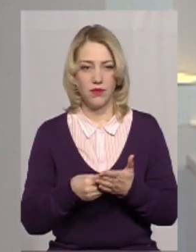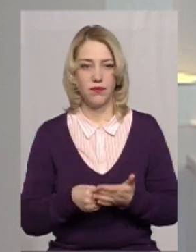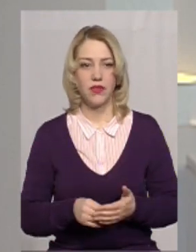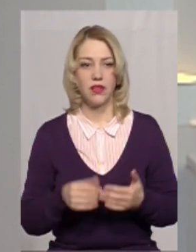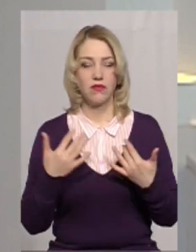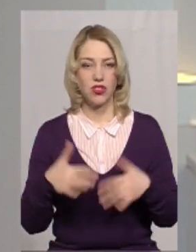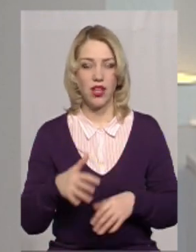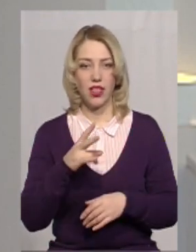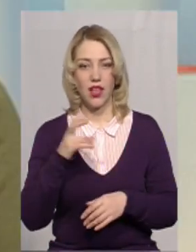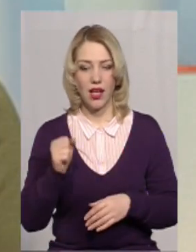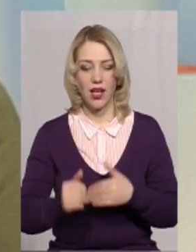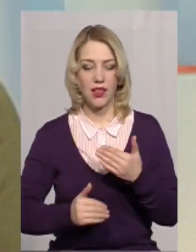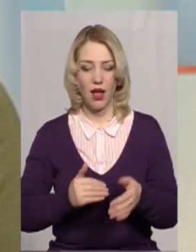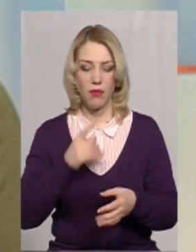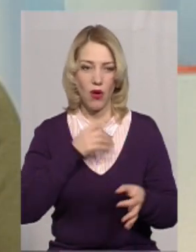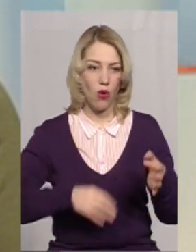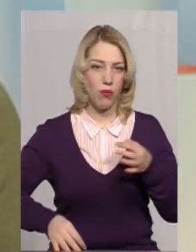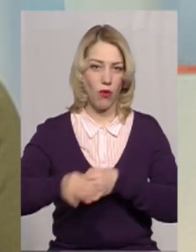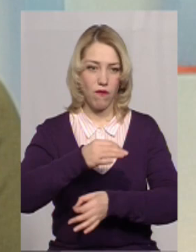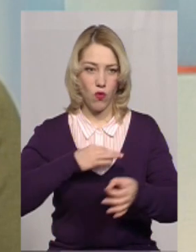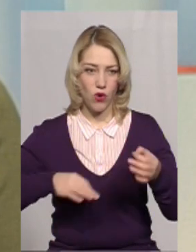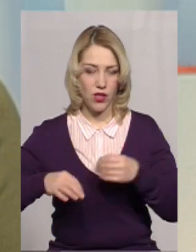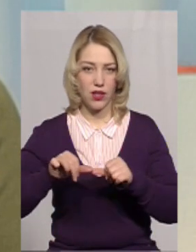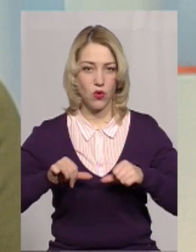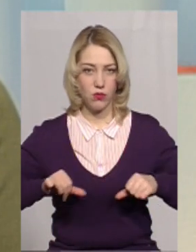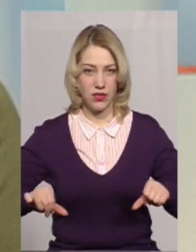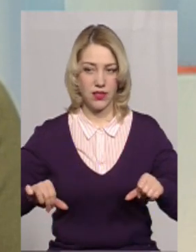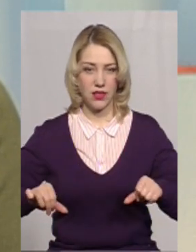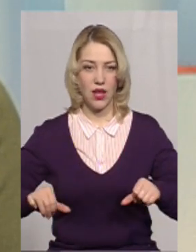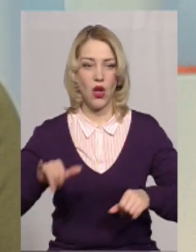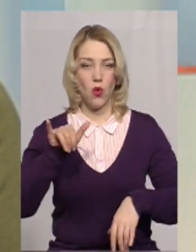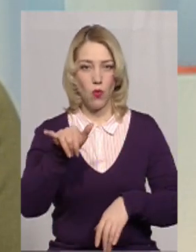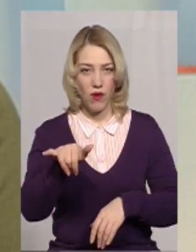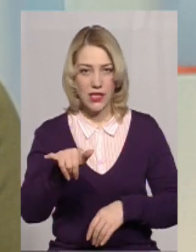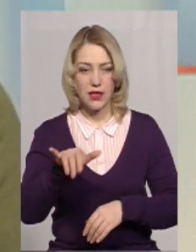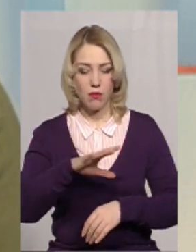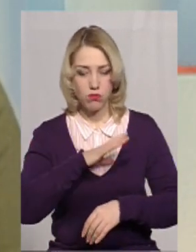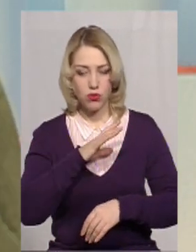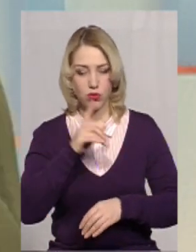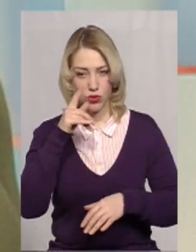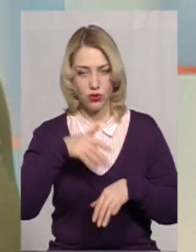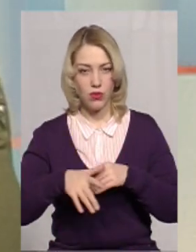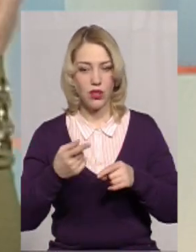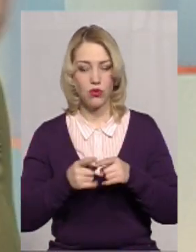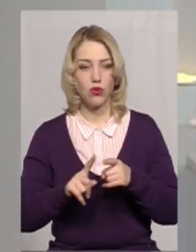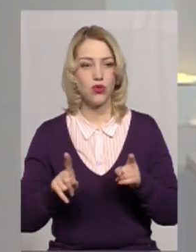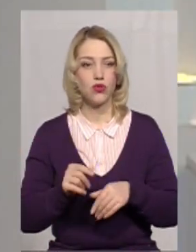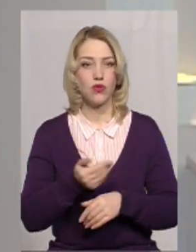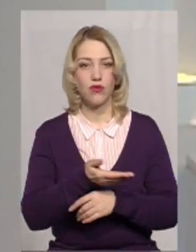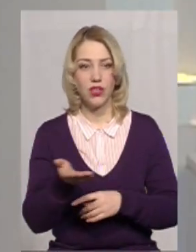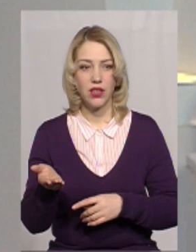Уже на етапі обговорення в комісіях у вас було розуміння того, що ви